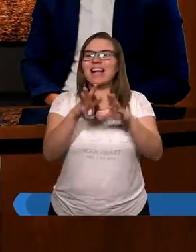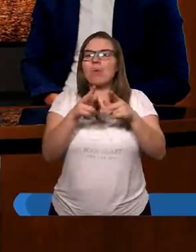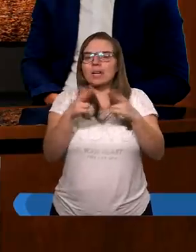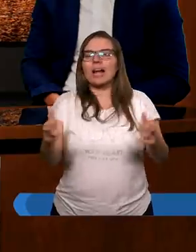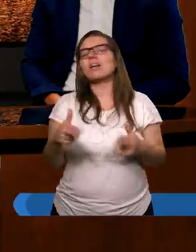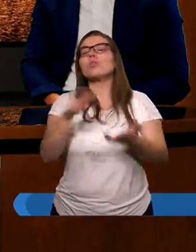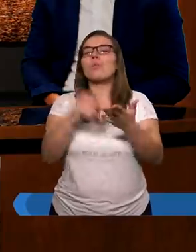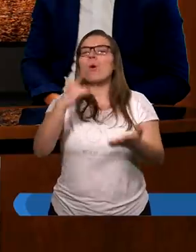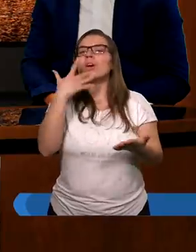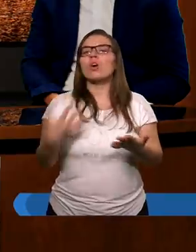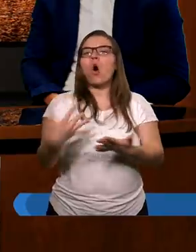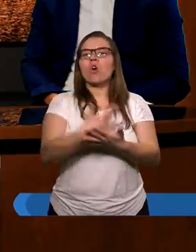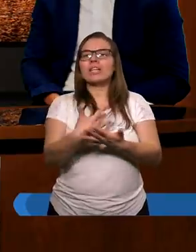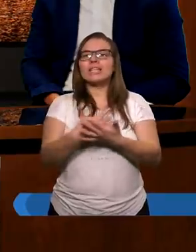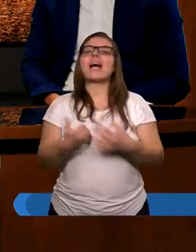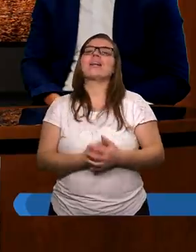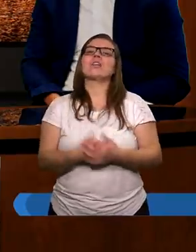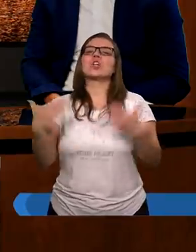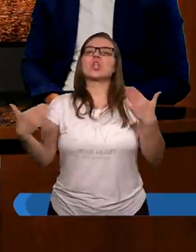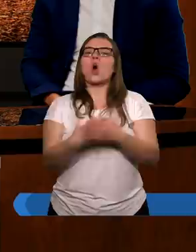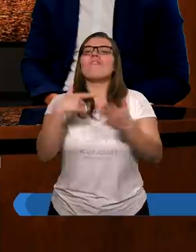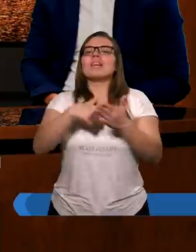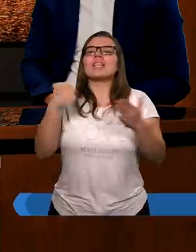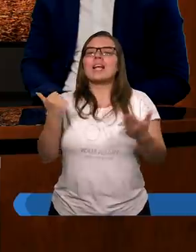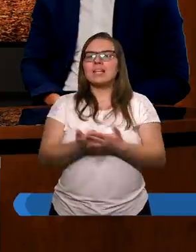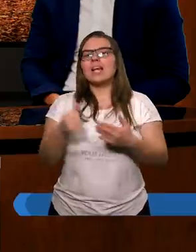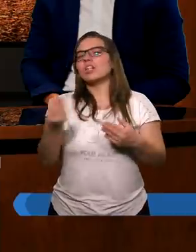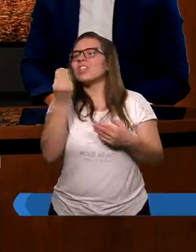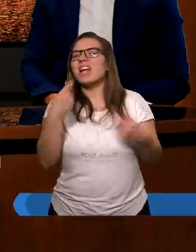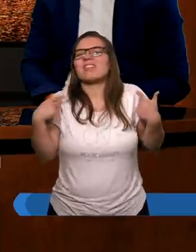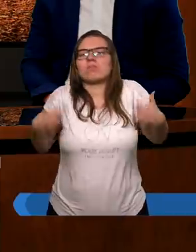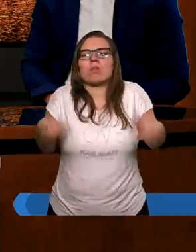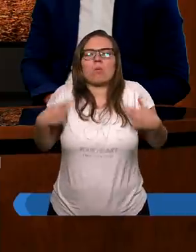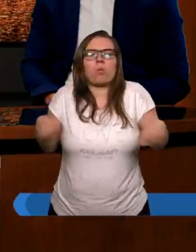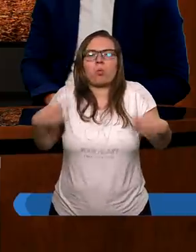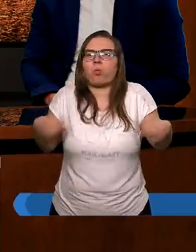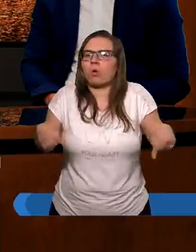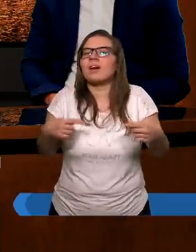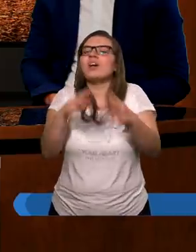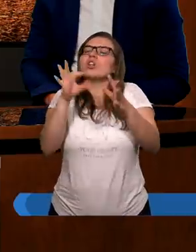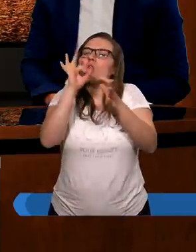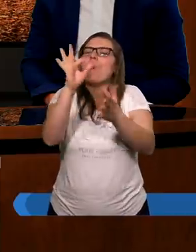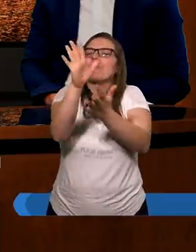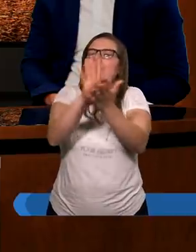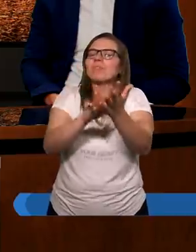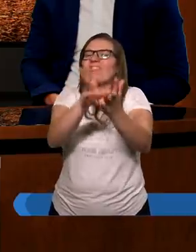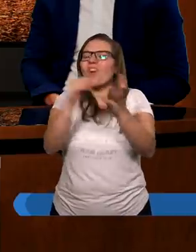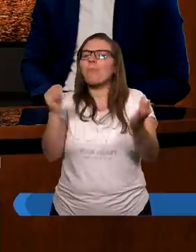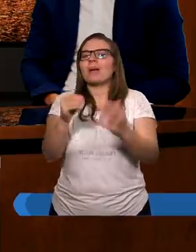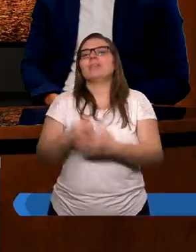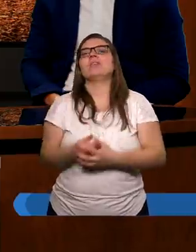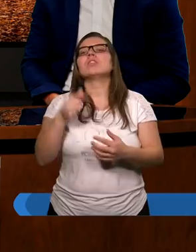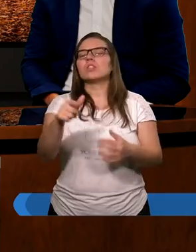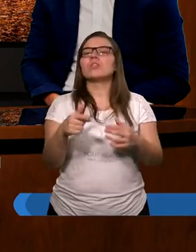których mogli korzystać. Nowy Testament jeszcze nie był sformowany, dopiero się pisały